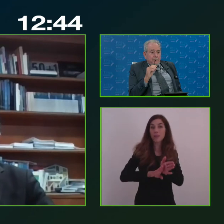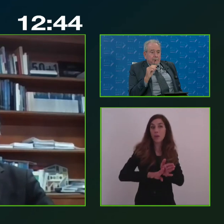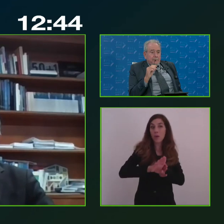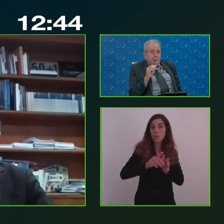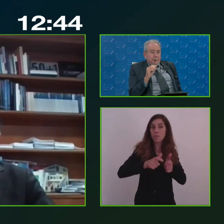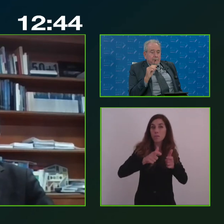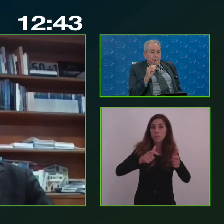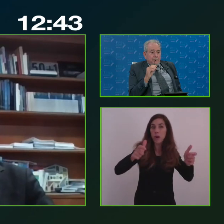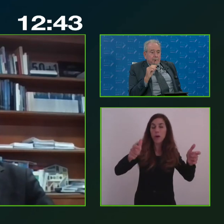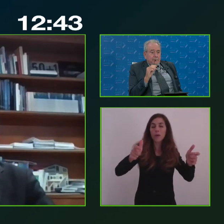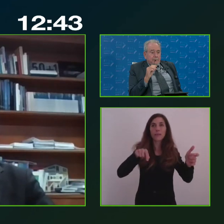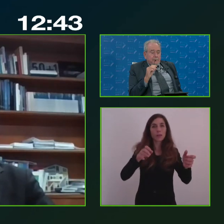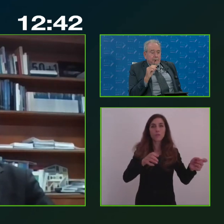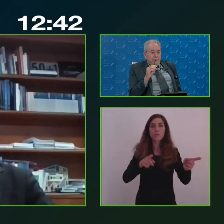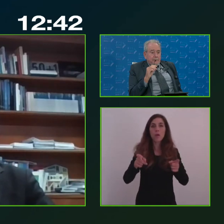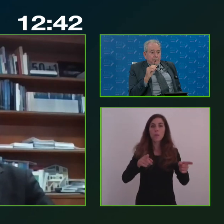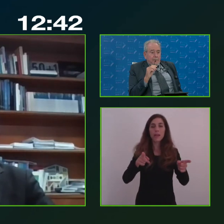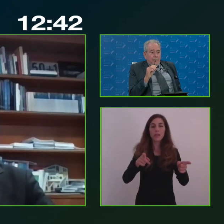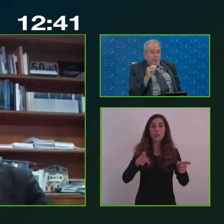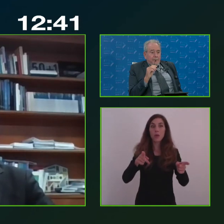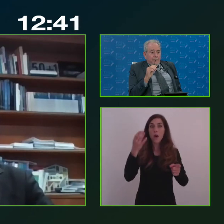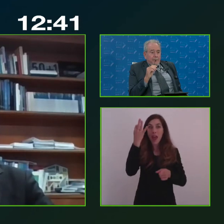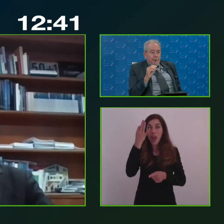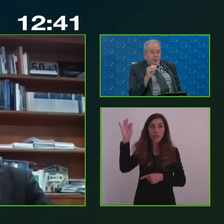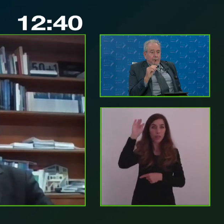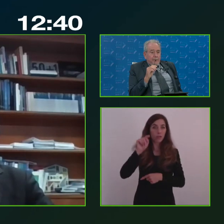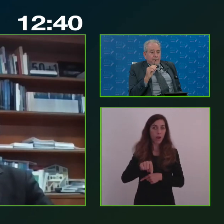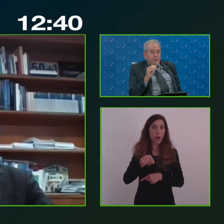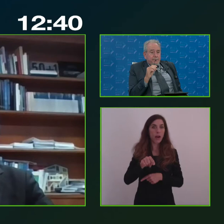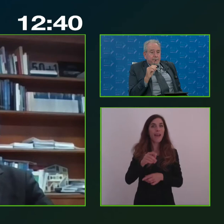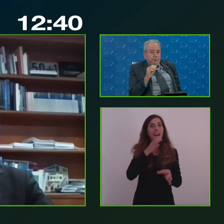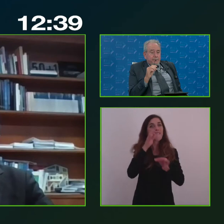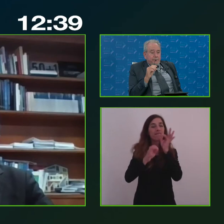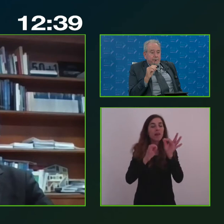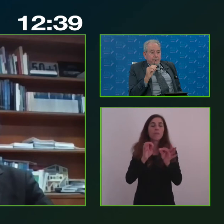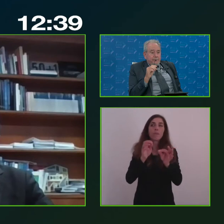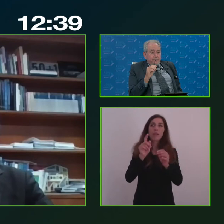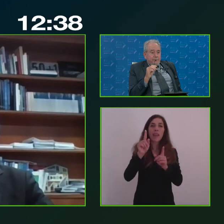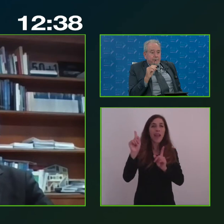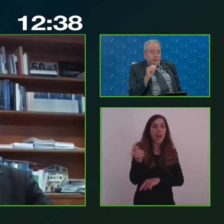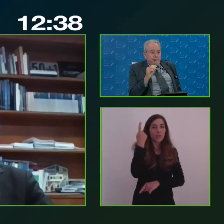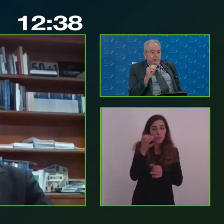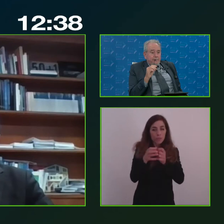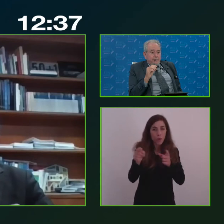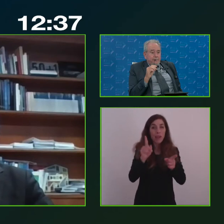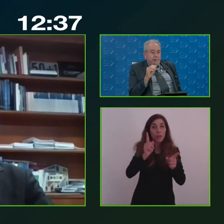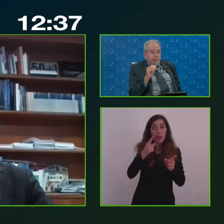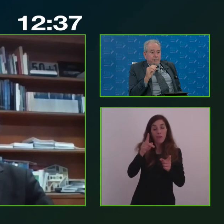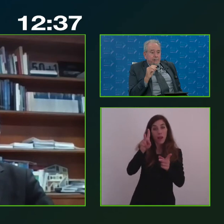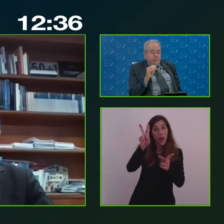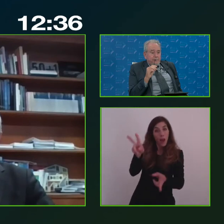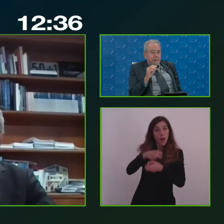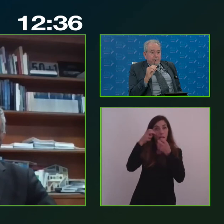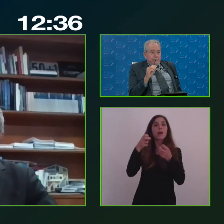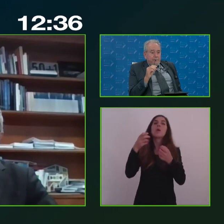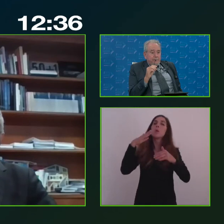eccezionale che sta a noi saper utilizzare nel modo migliore e soprattutto